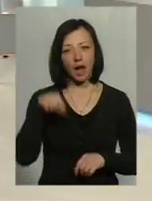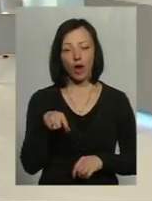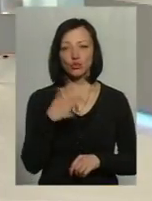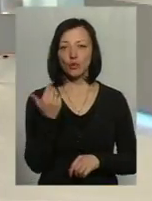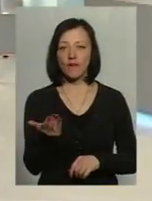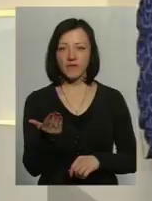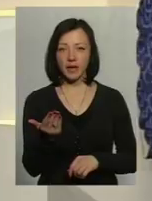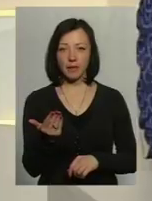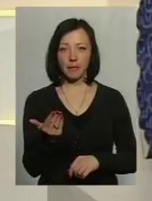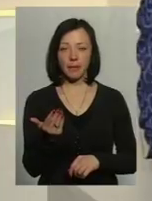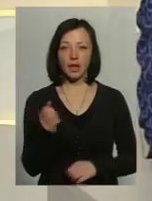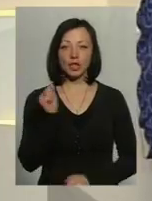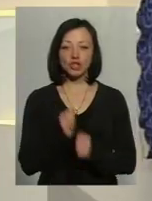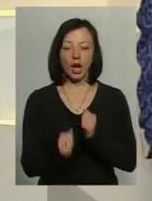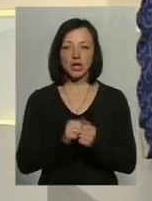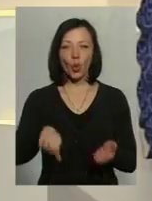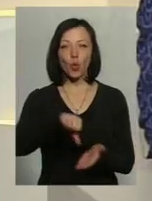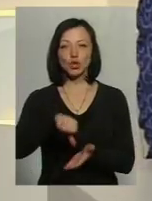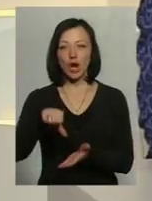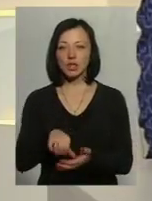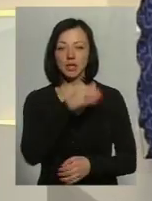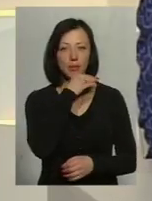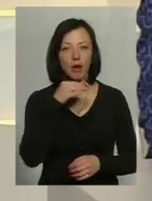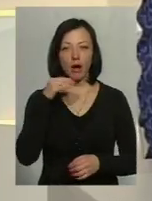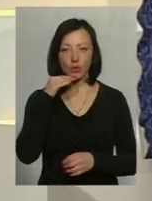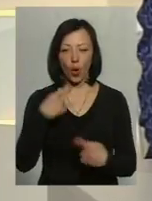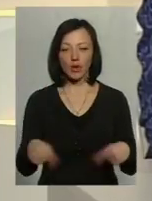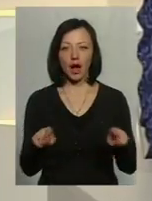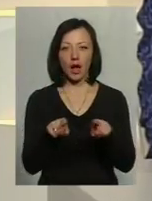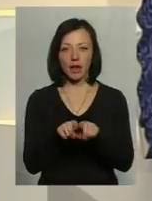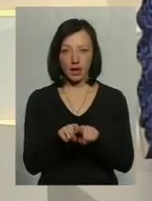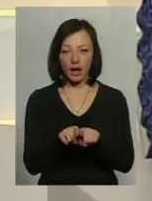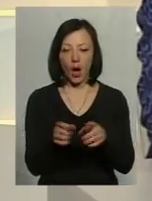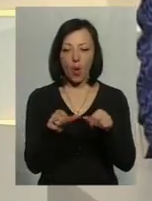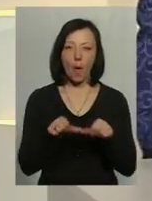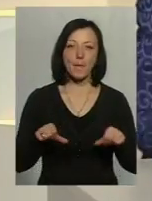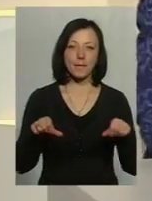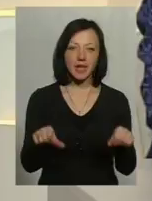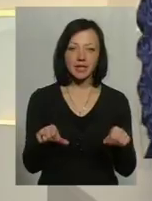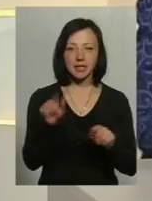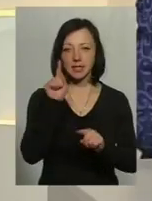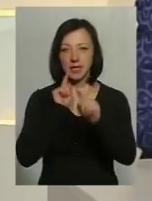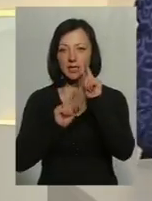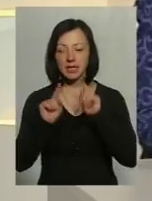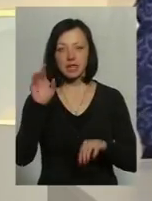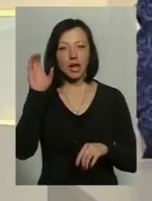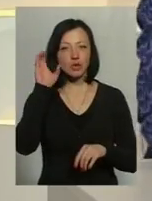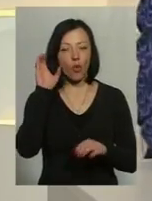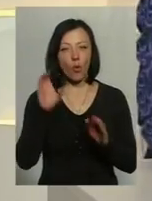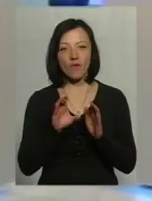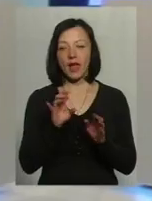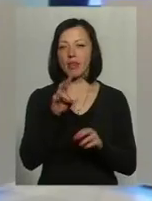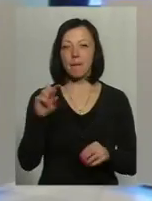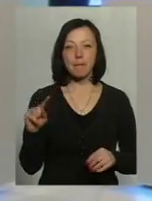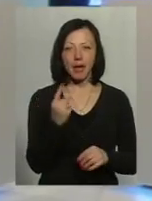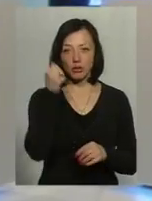Ви частий учасник багатьох таких комісій, засідань, заслуховувань, не